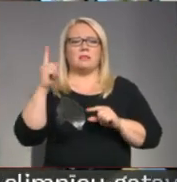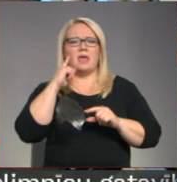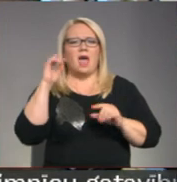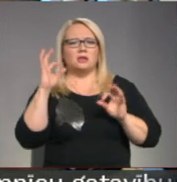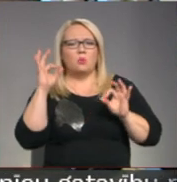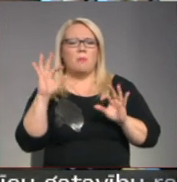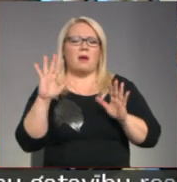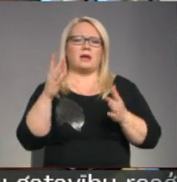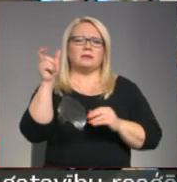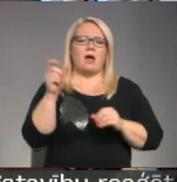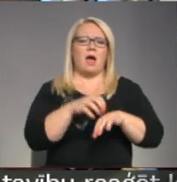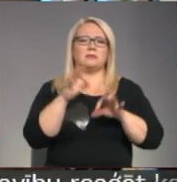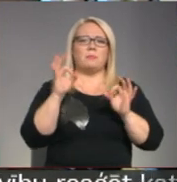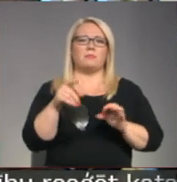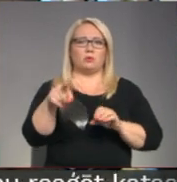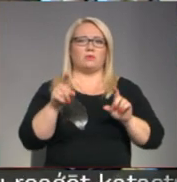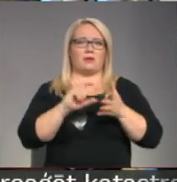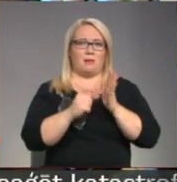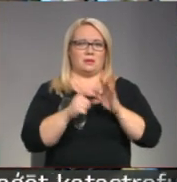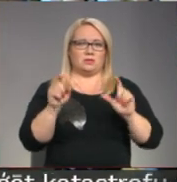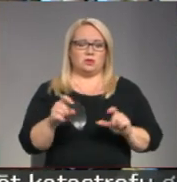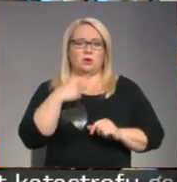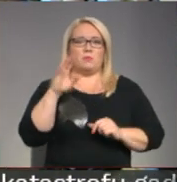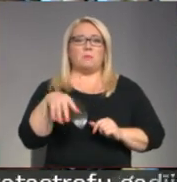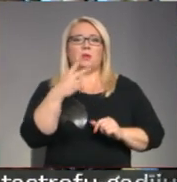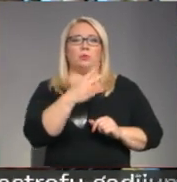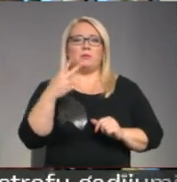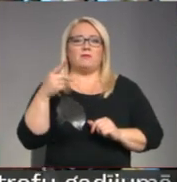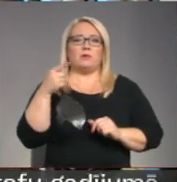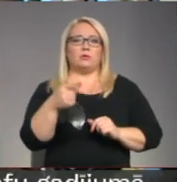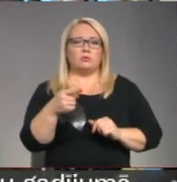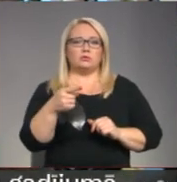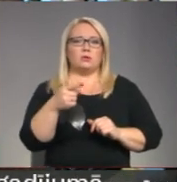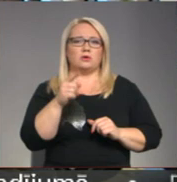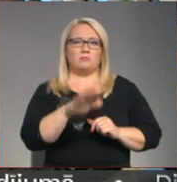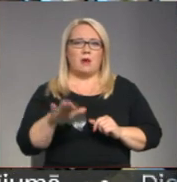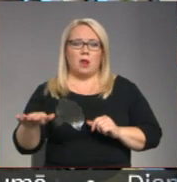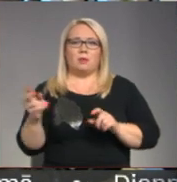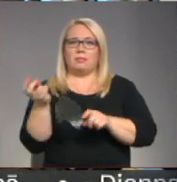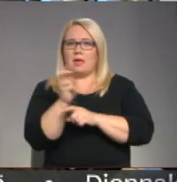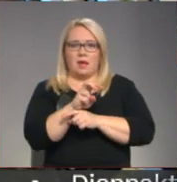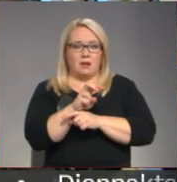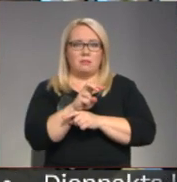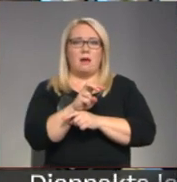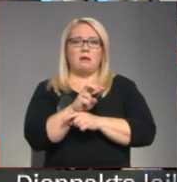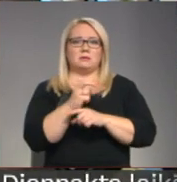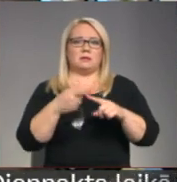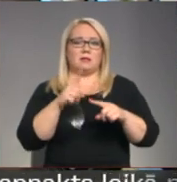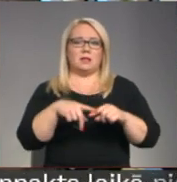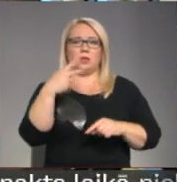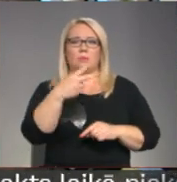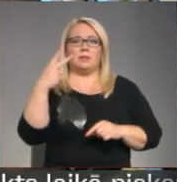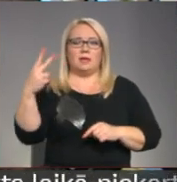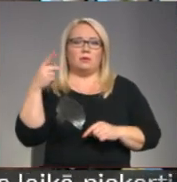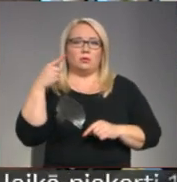nosēž dīkā un īsnībā, ja mēs runājam par 22 tūkstošiem mazo, kas neieradās, tad 22